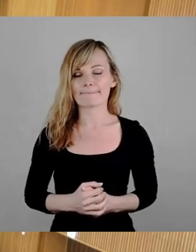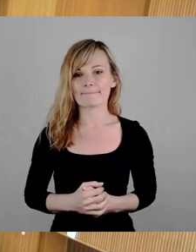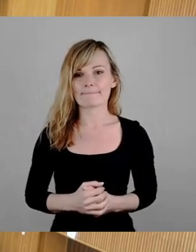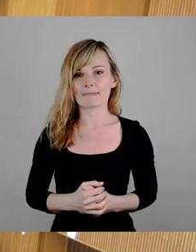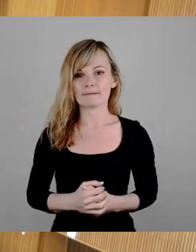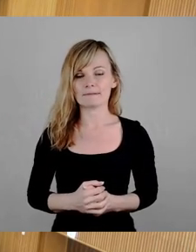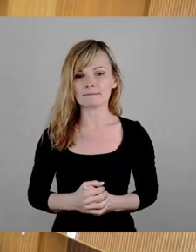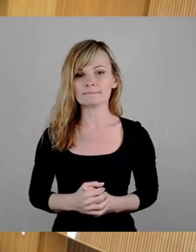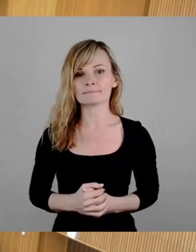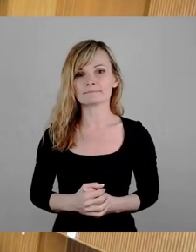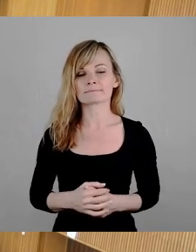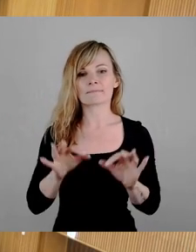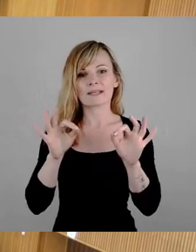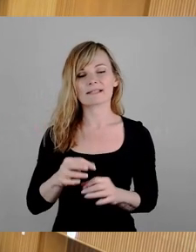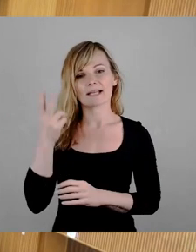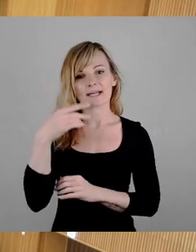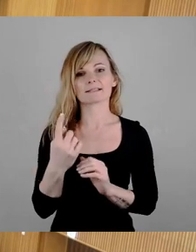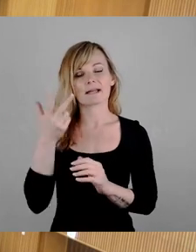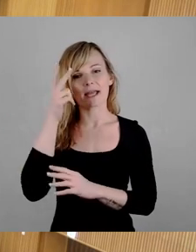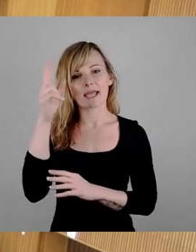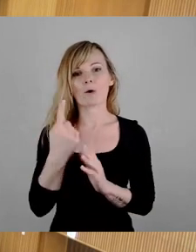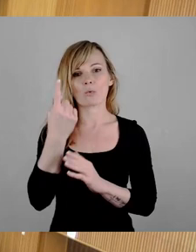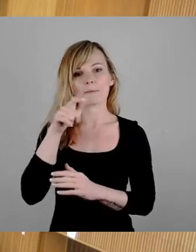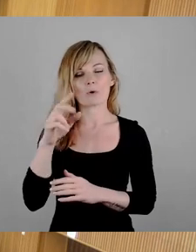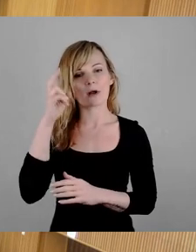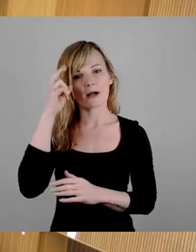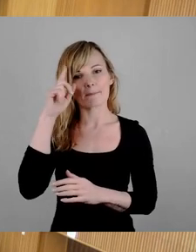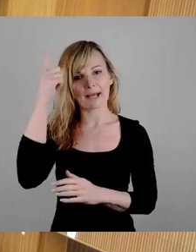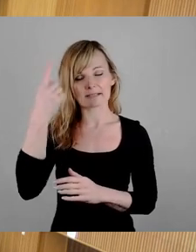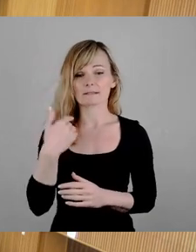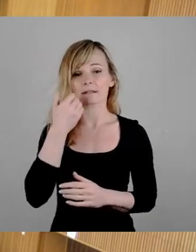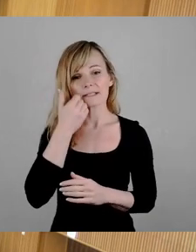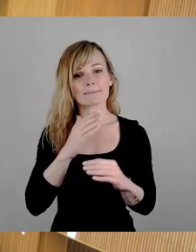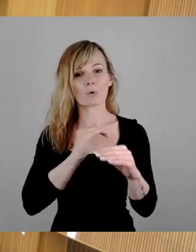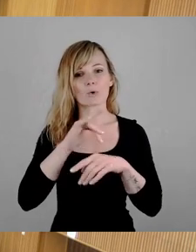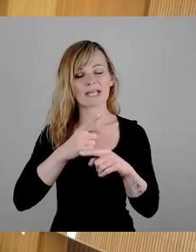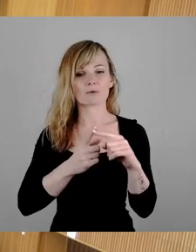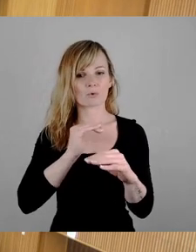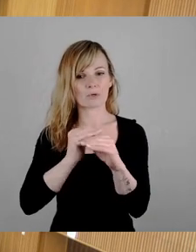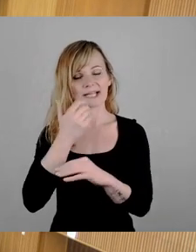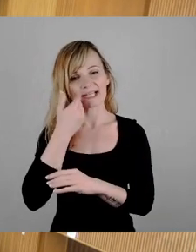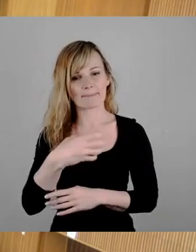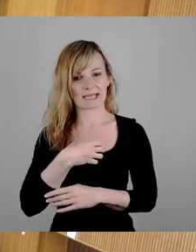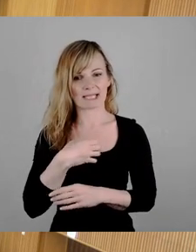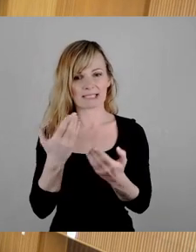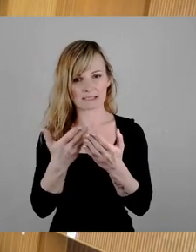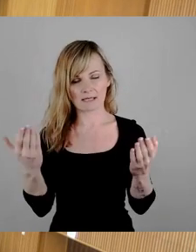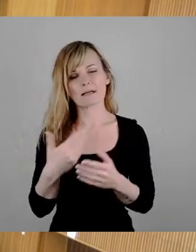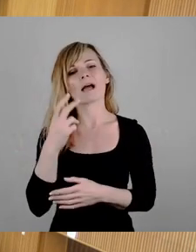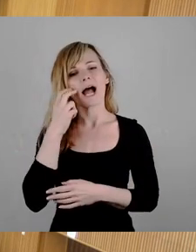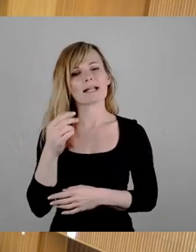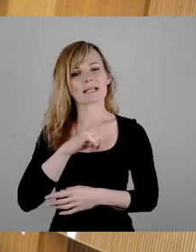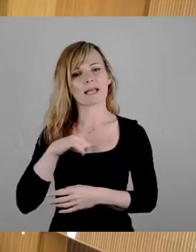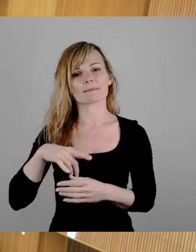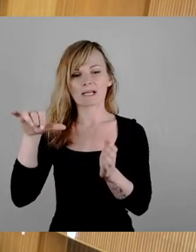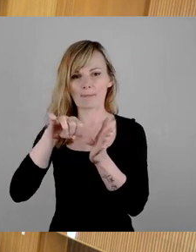Sehr geehrter Herr Oberbürgermeister, liebe Kolleginnen und Kollegen, liebe Dresdnerinnen und Dresdner, der alte Leipziger Bahnhof ist ein Areal, was